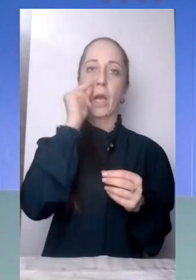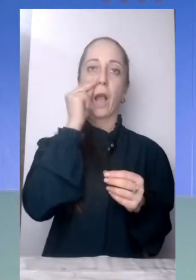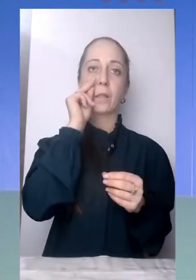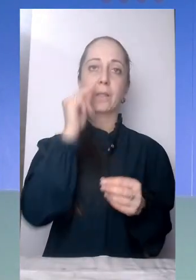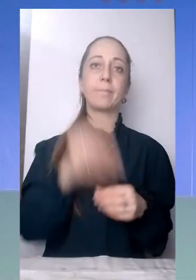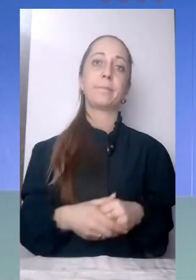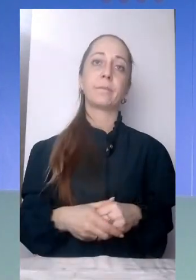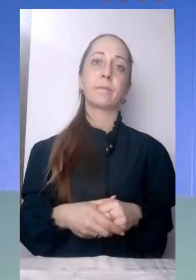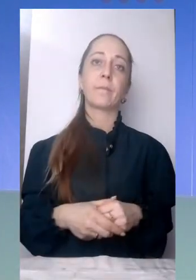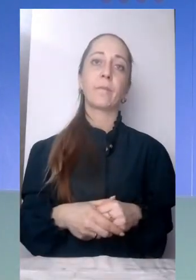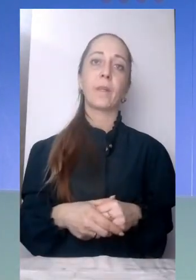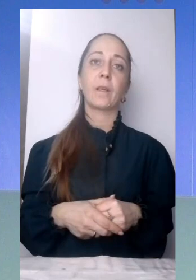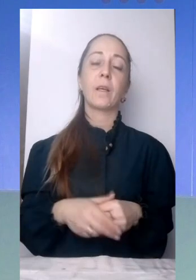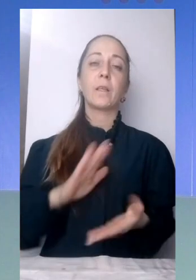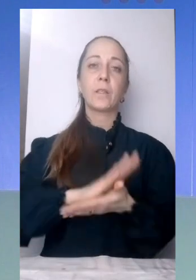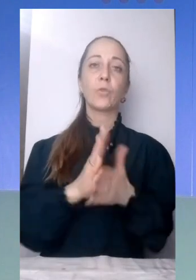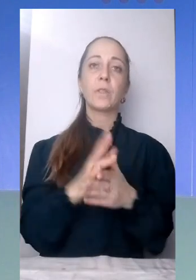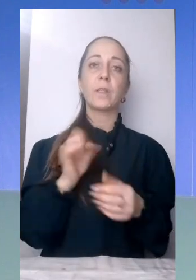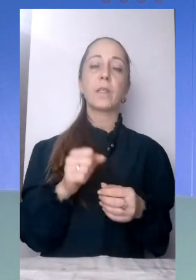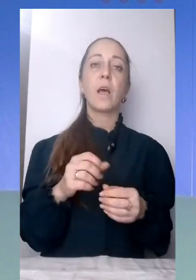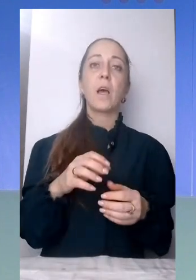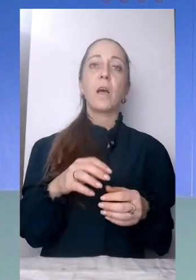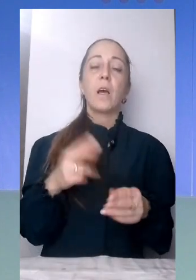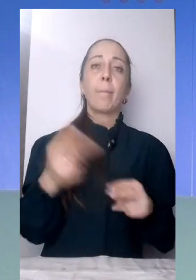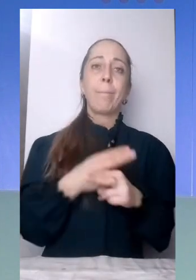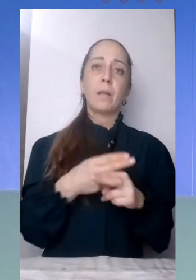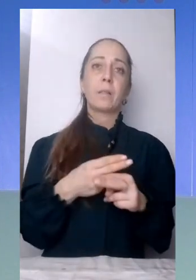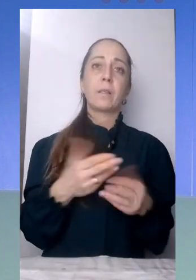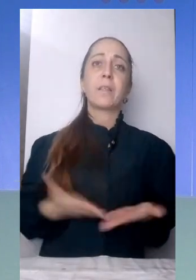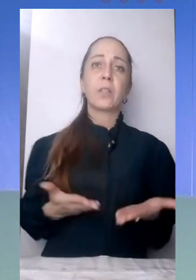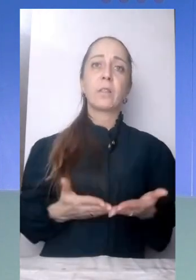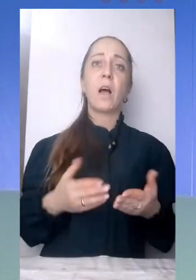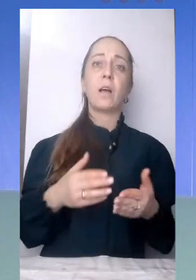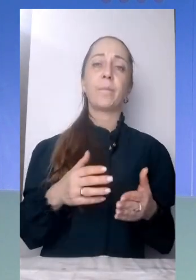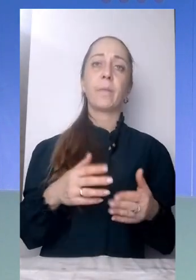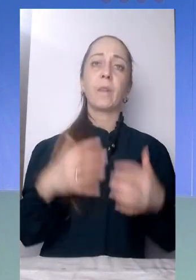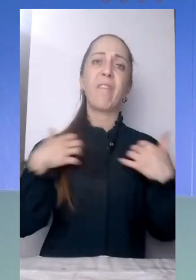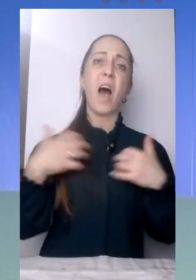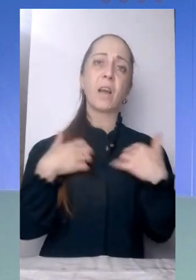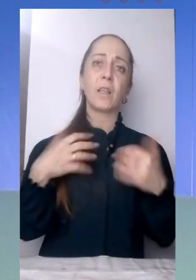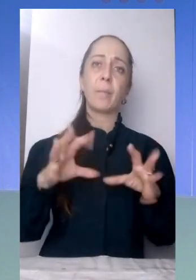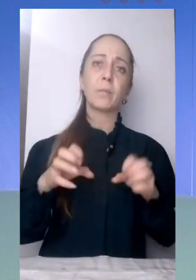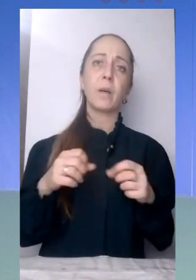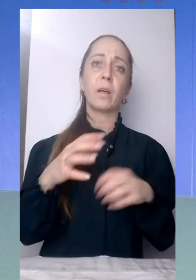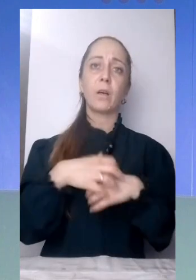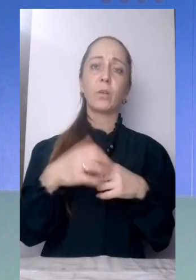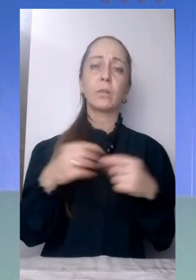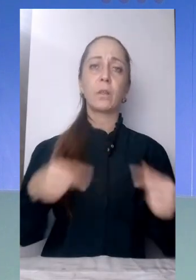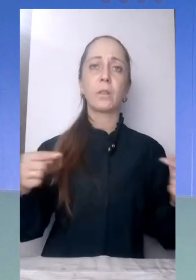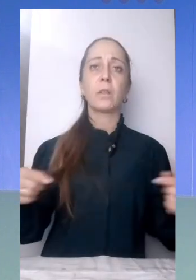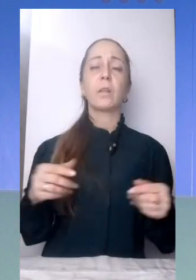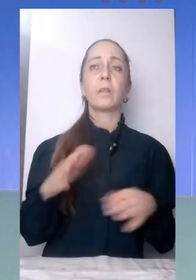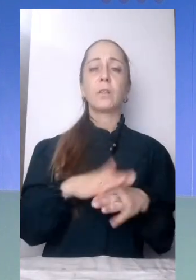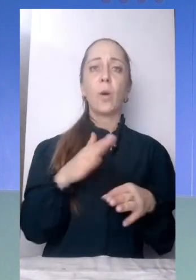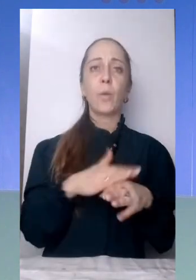Ситуація з безпритульними тваринами у Черкасах погіршилася, розповіла Суспільному керівниця громадської організації «Доброхід» Яна Тябут. А за